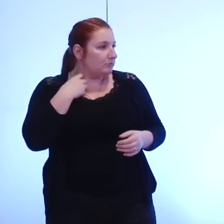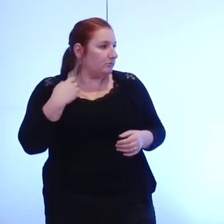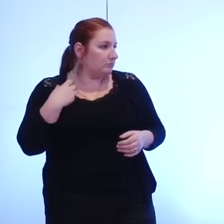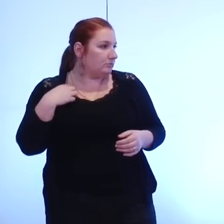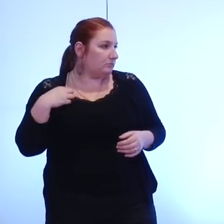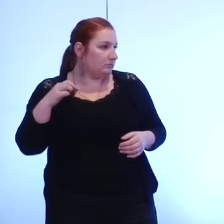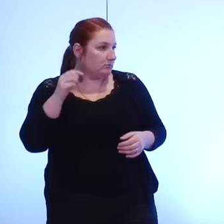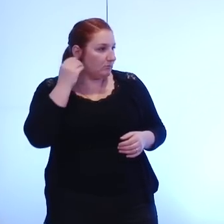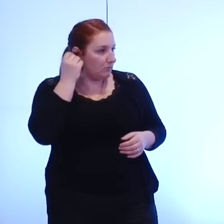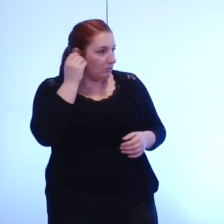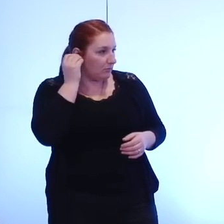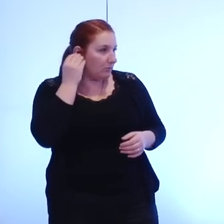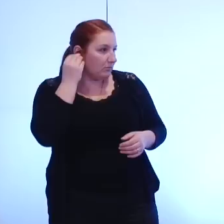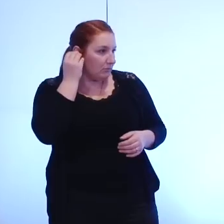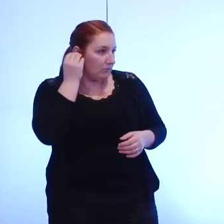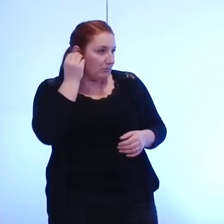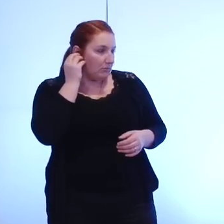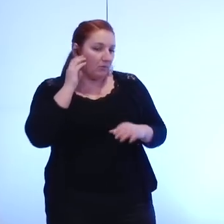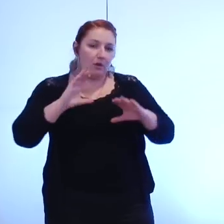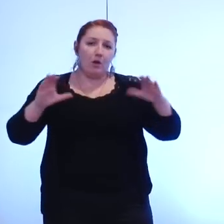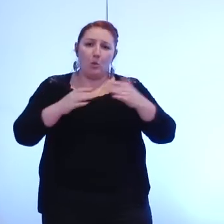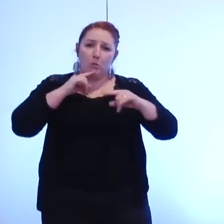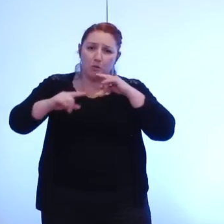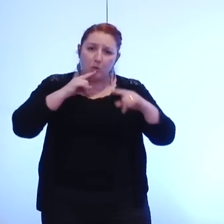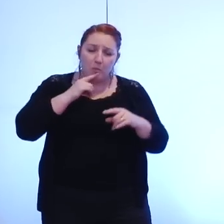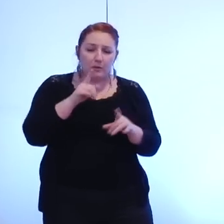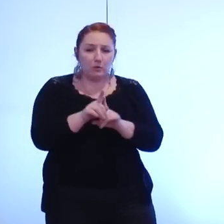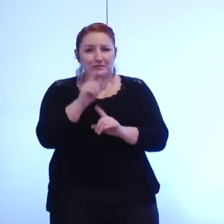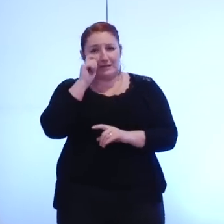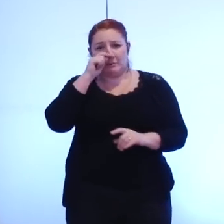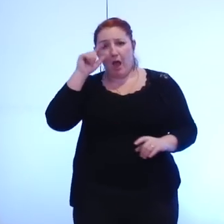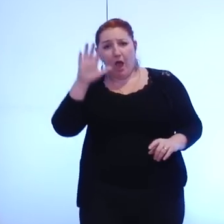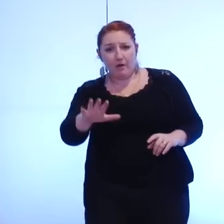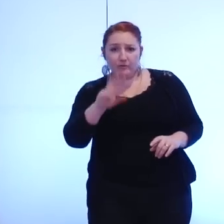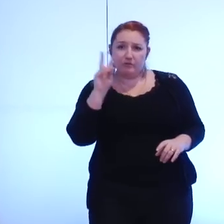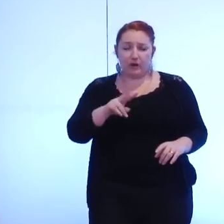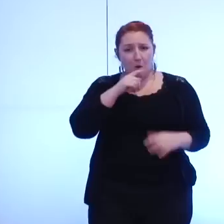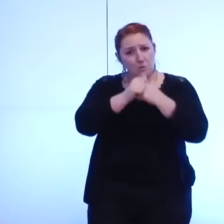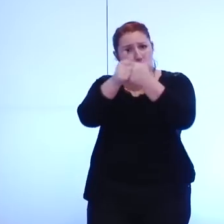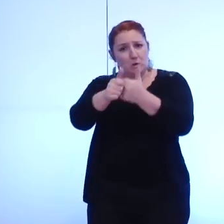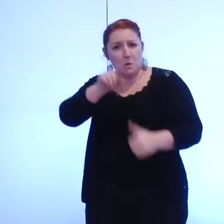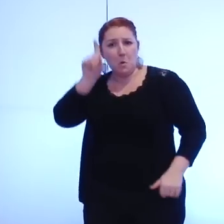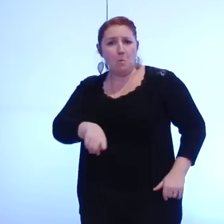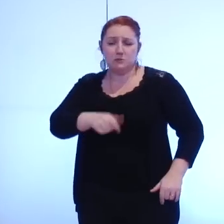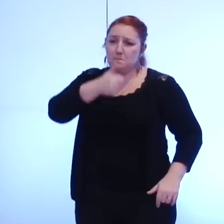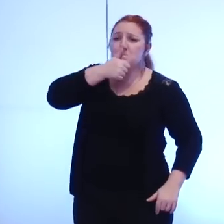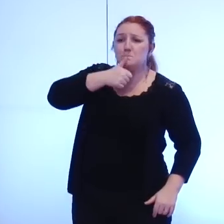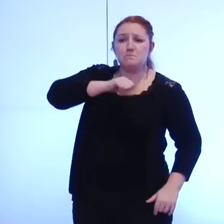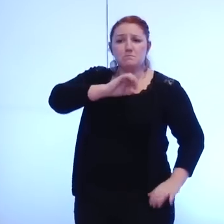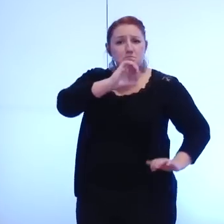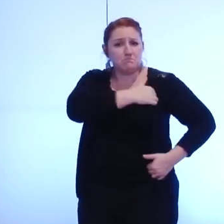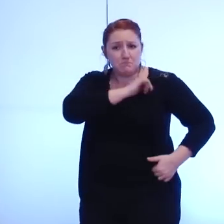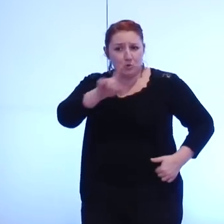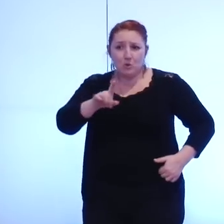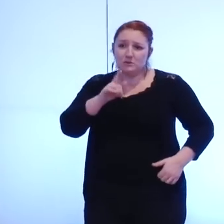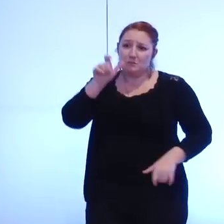commandes et l'avis qui sera rendu par un expert ne lit personne absolument personne c'est pas un expert désigné par un tribunal